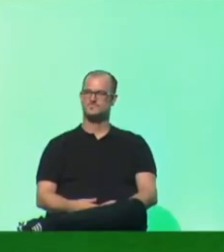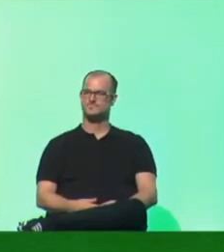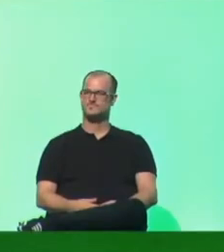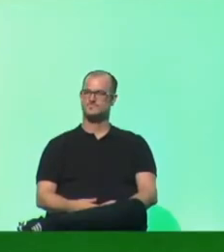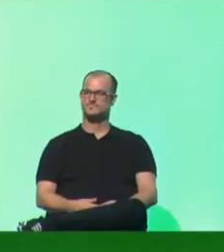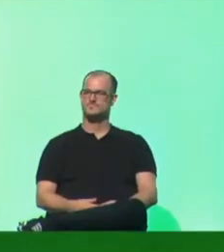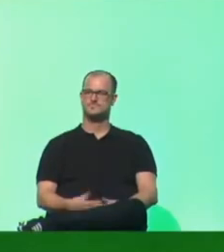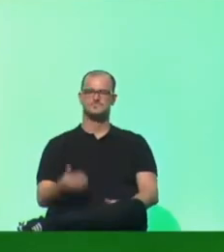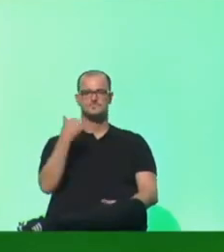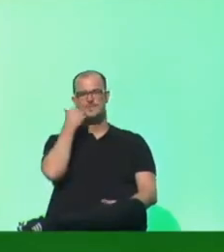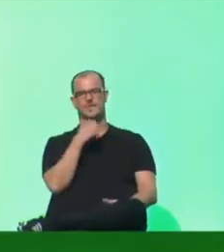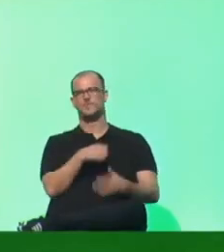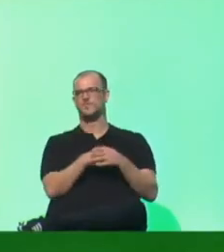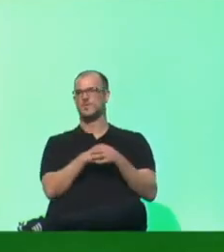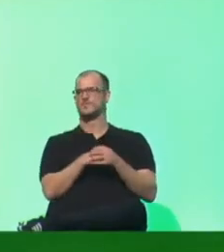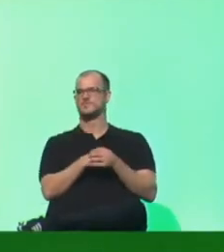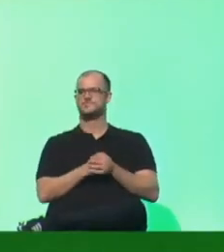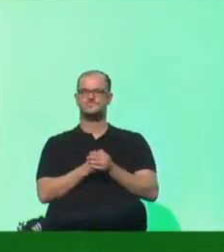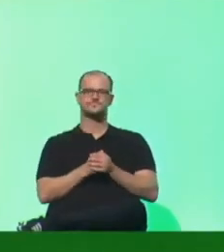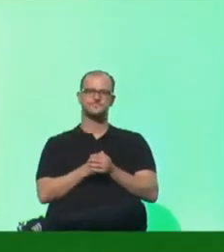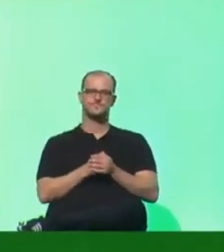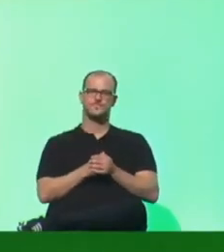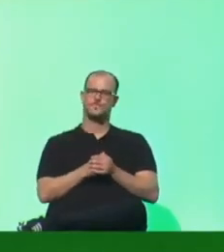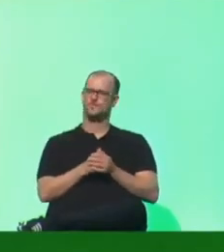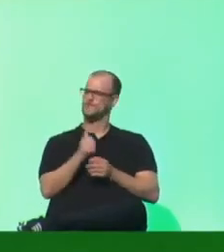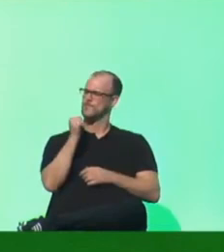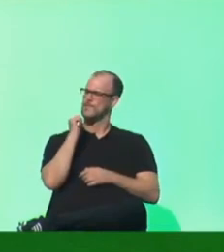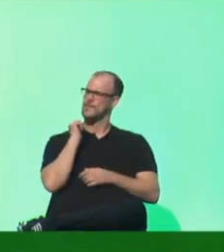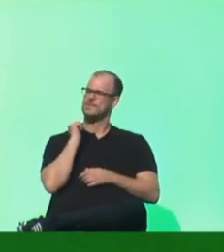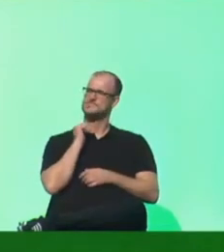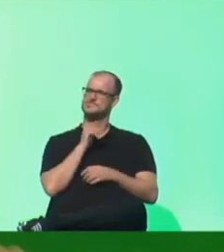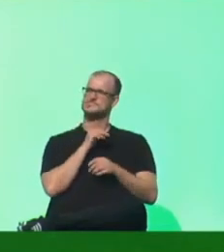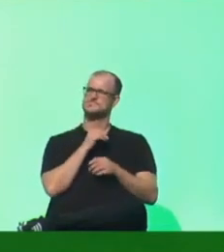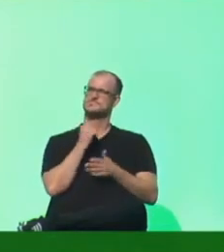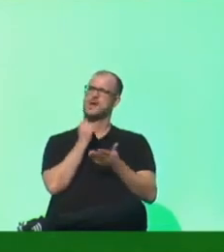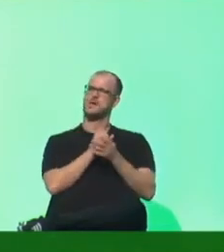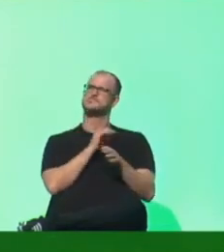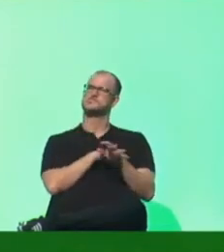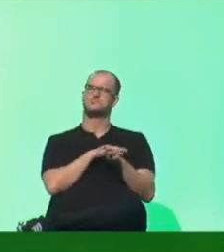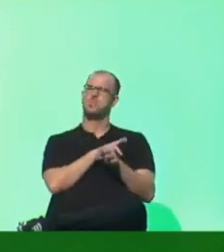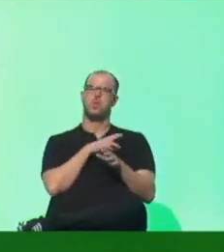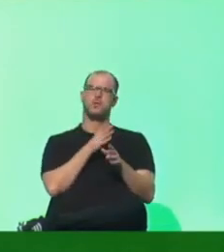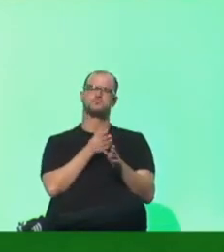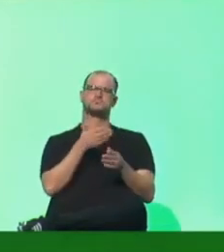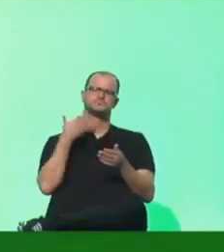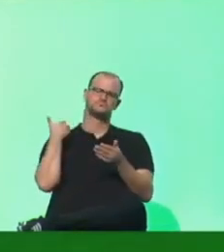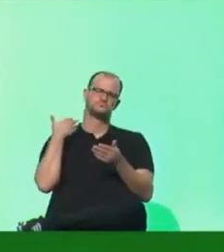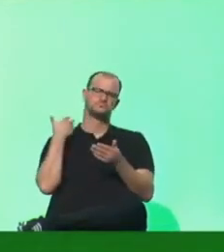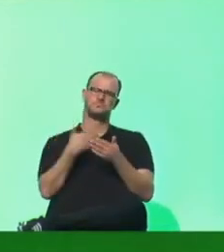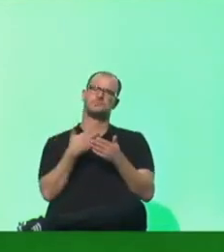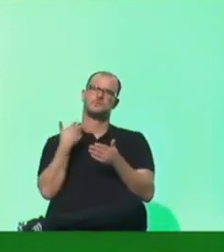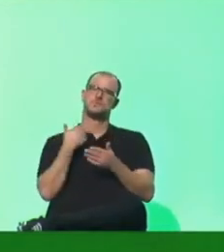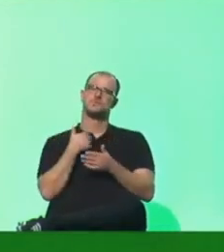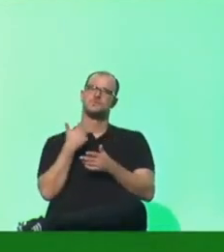Liebe Freundinnen und Freunde, als ich in meiner letzten Amtszeit, sie ist noch nicht so lange her, den